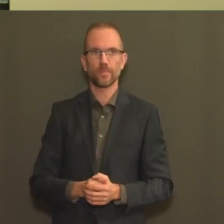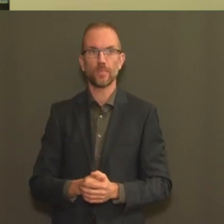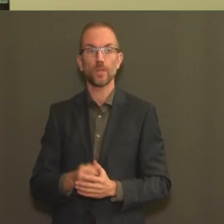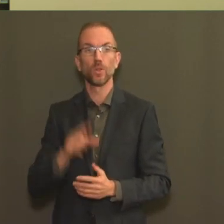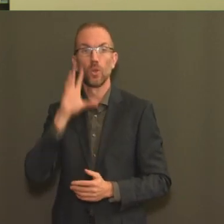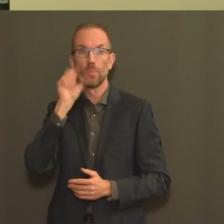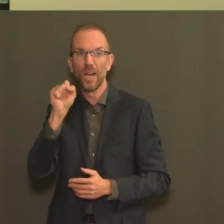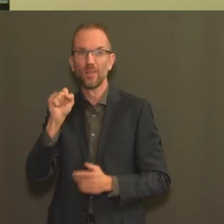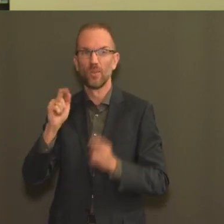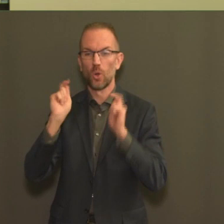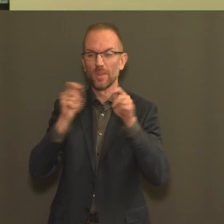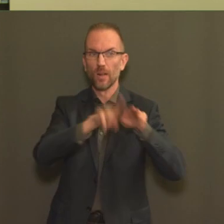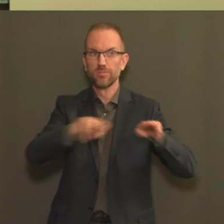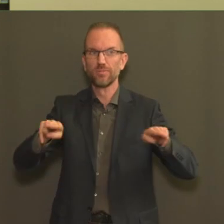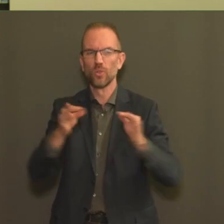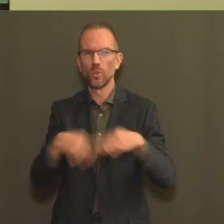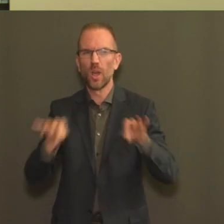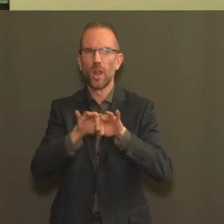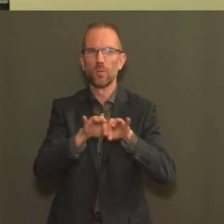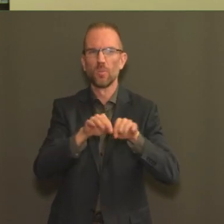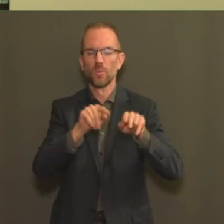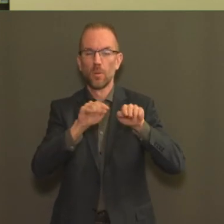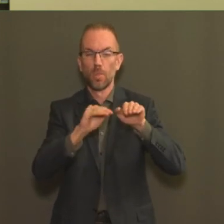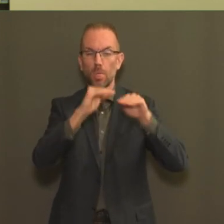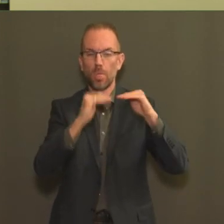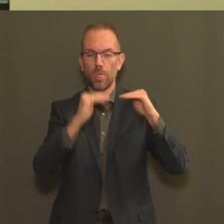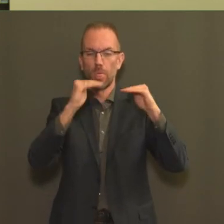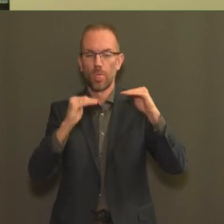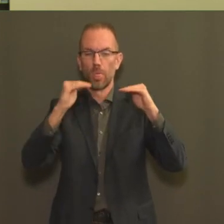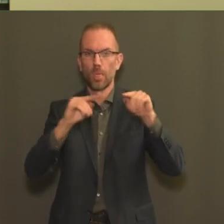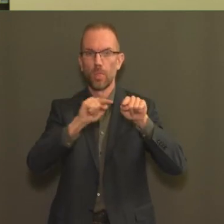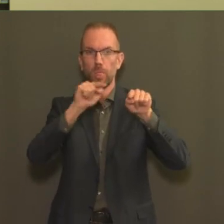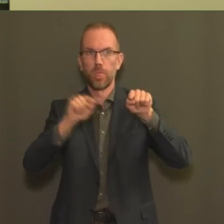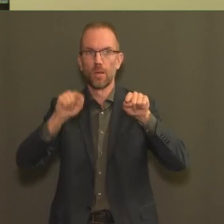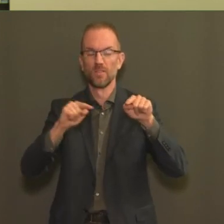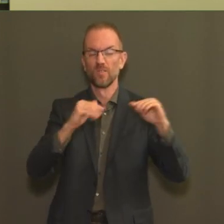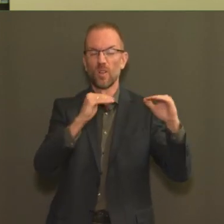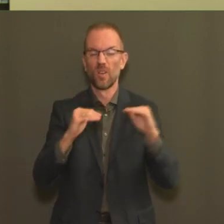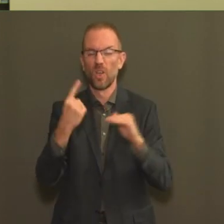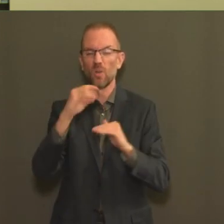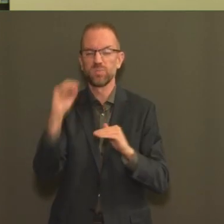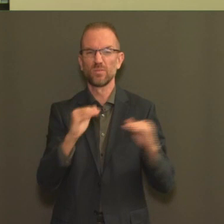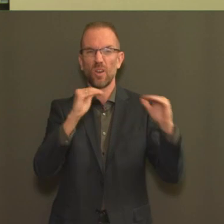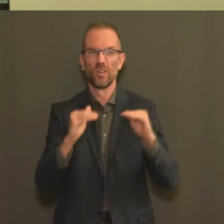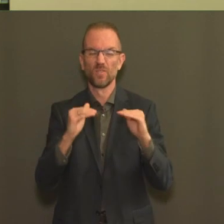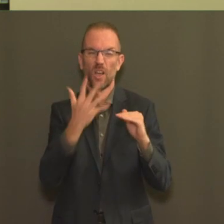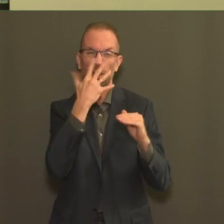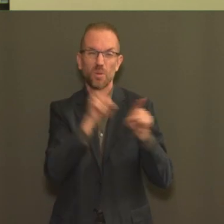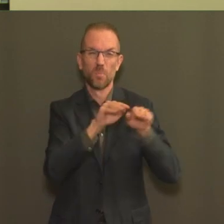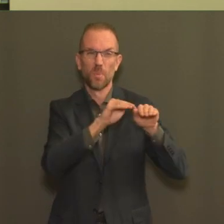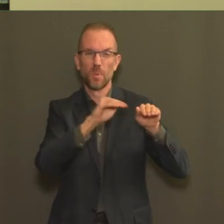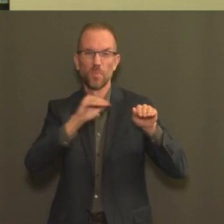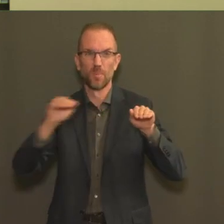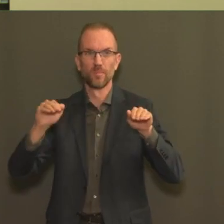un peu à la diminution. En l'occurrence ici, c'est moins 1%. On continue à avoir une diminution régulière des patients hospitalisés en soins